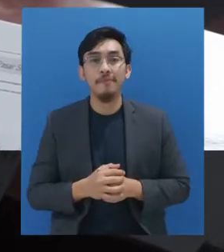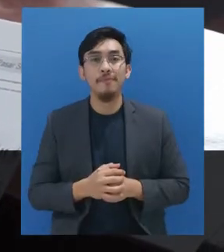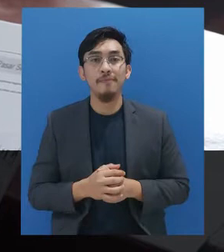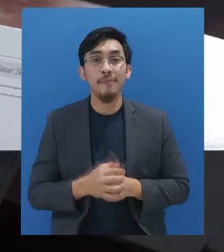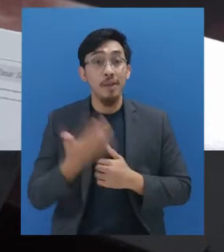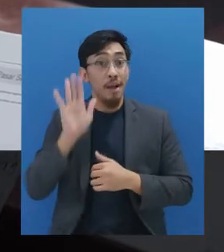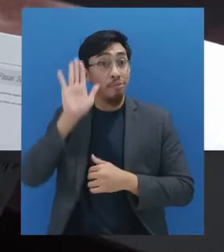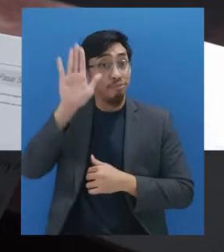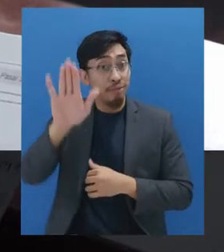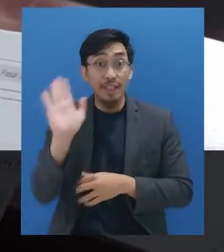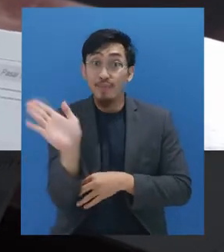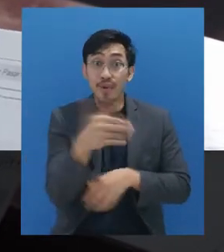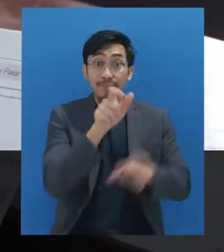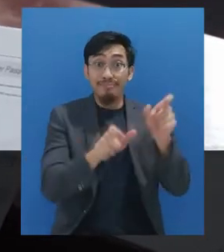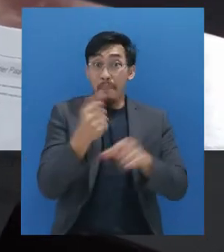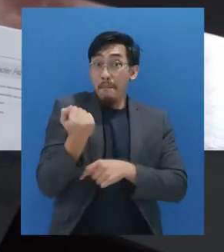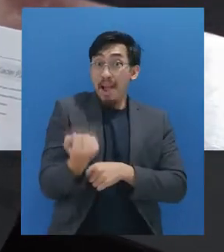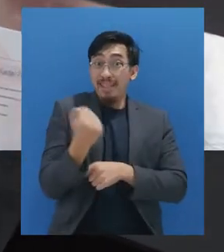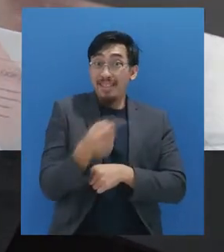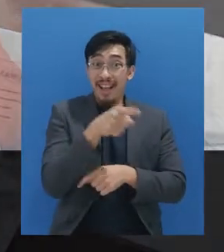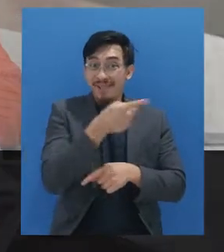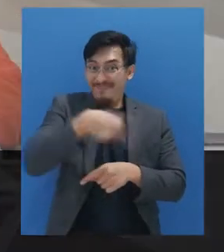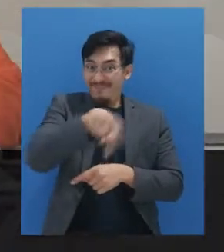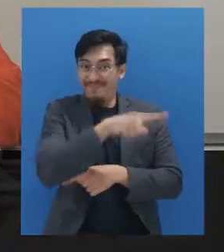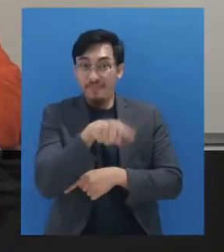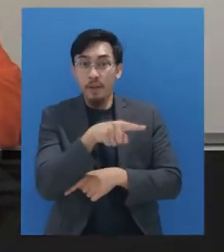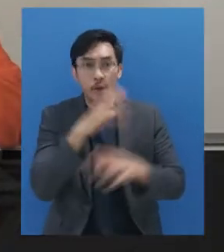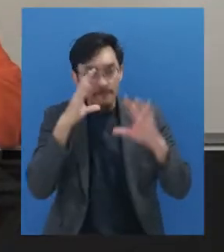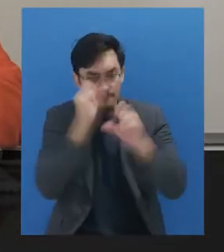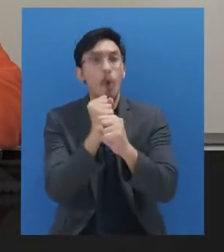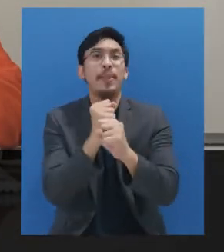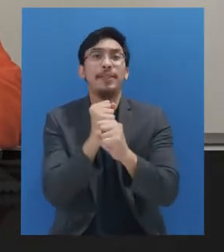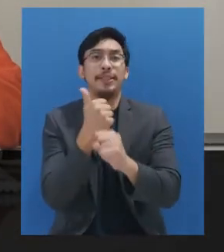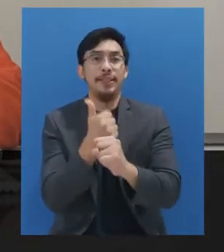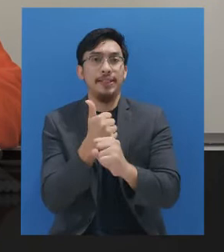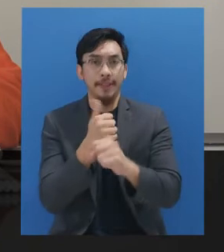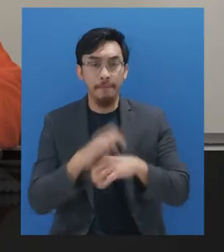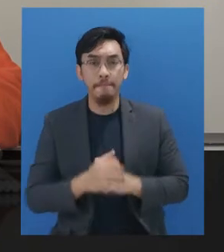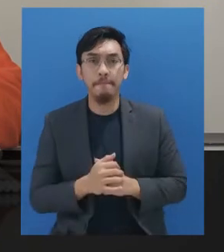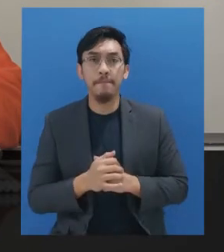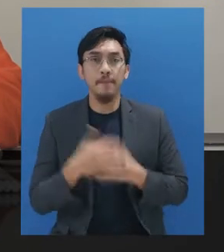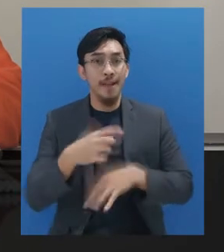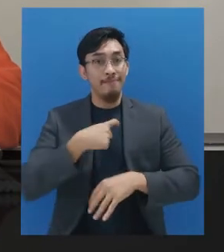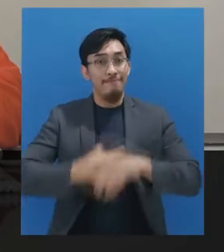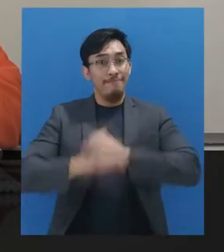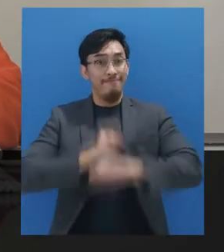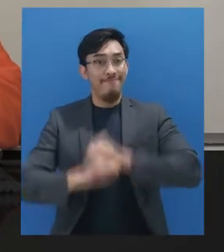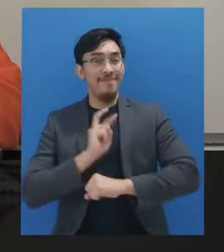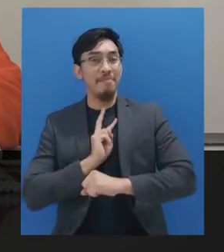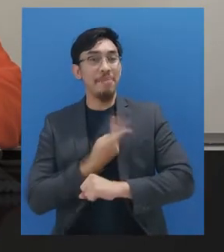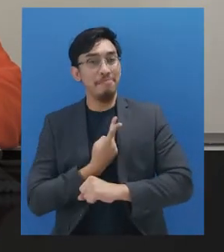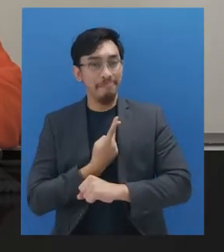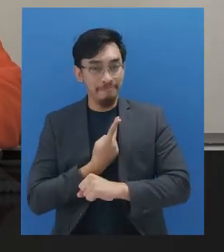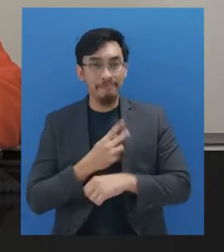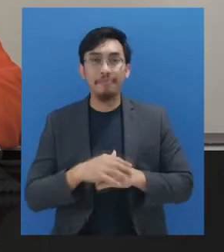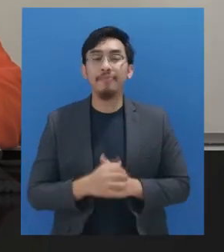pasar. Kedepannya, setelah adanya kader pasar ini, kami merasa optimis tentang adanya perubahan-perubahan